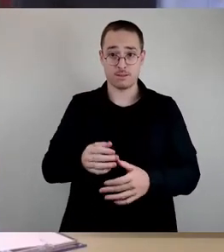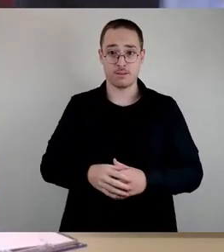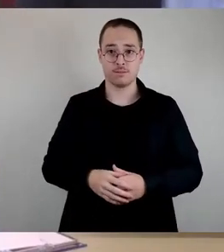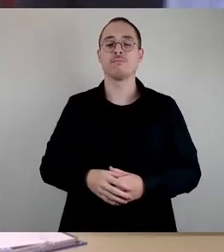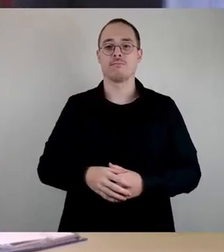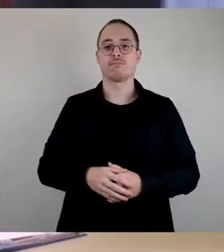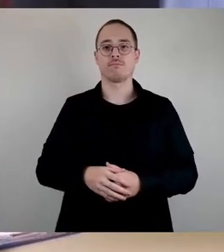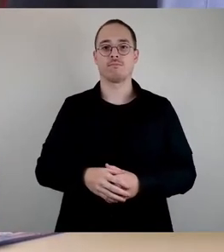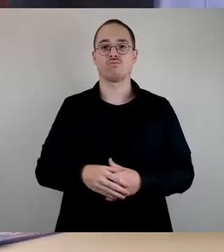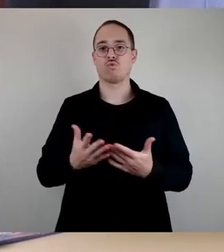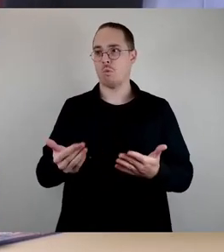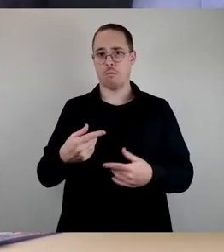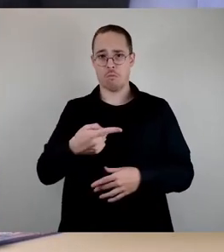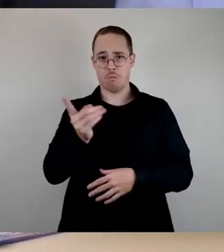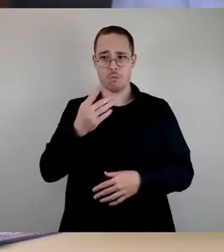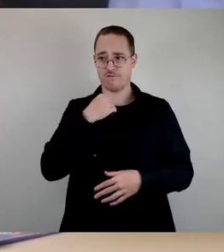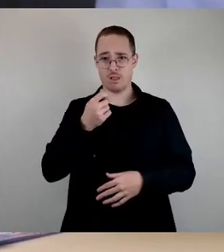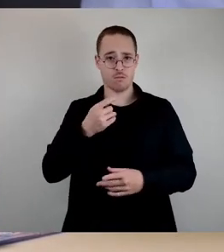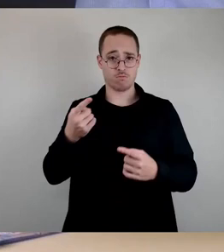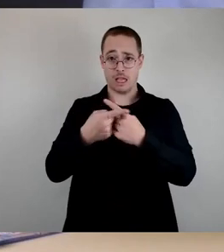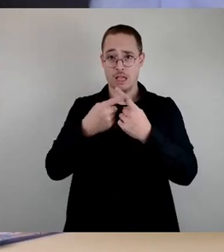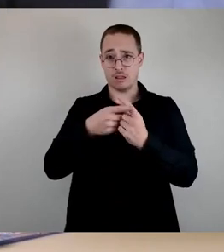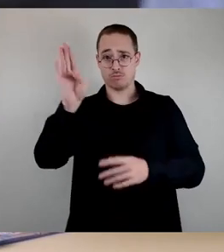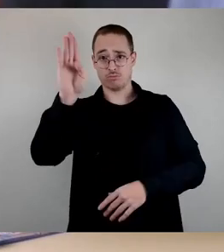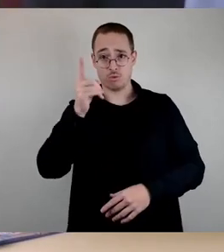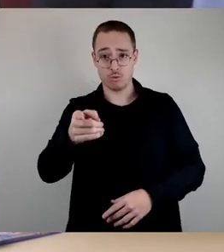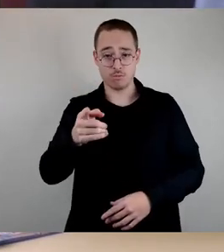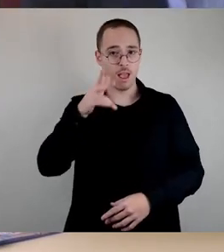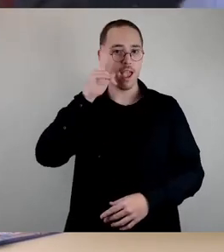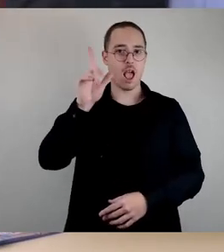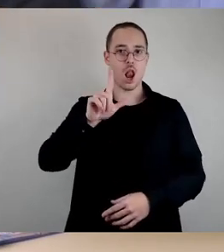Gibt es dazu Gegenredebedarf? Sehe ich nicht. Oder doch, Herr Löser, bitte.